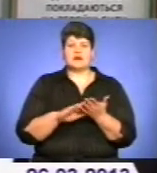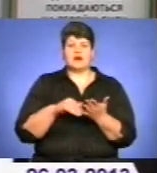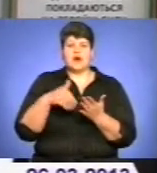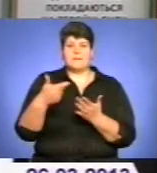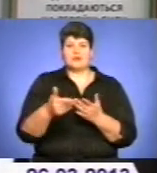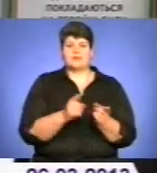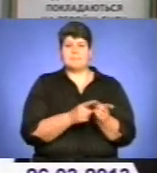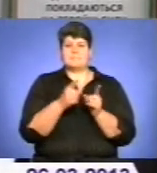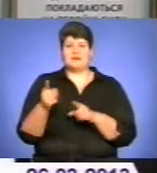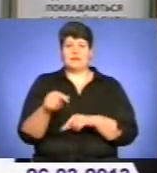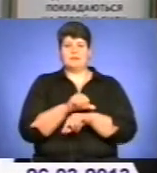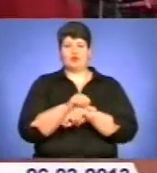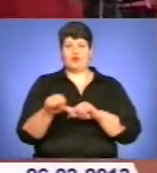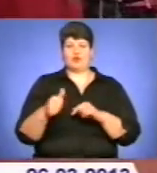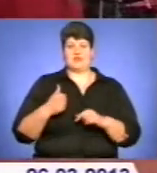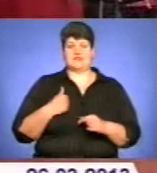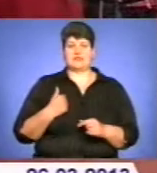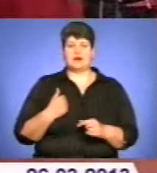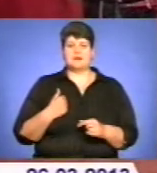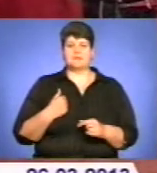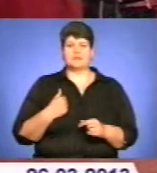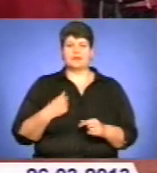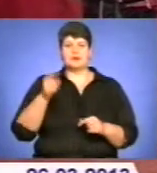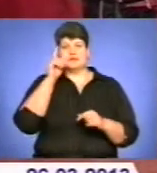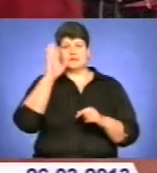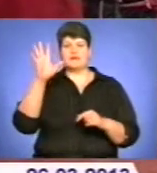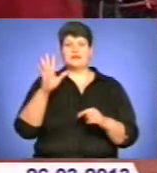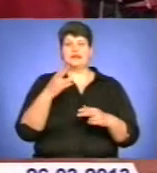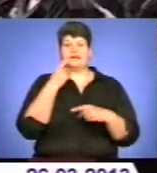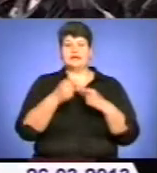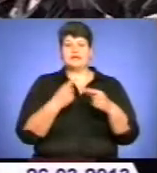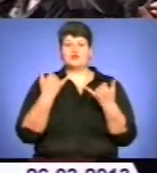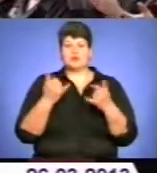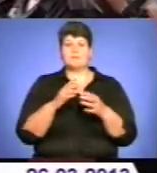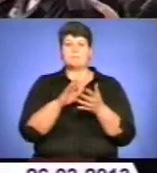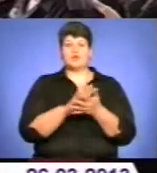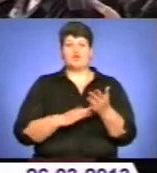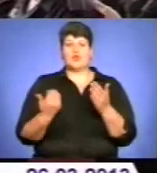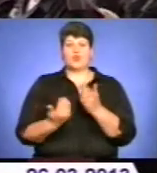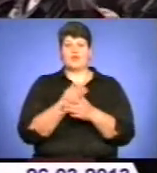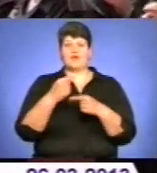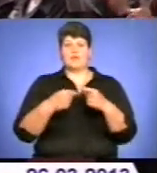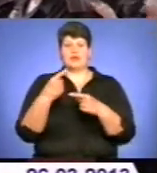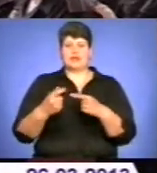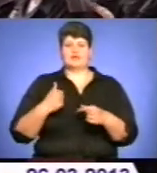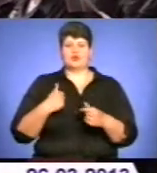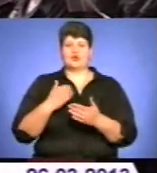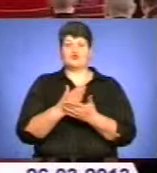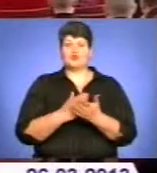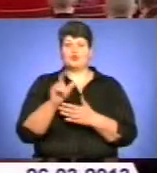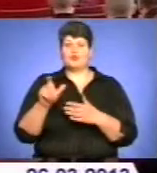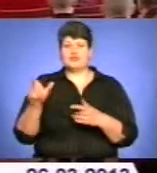перевели прикордонні війська. Славні традиції попередників сьогодні гідно продовжує нове покоління військовослужбовців, які